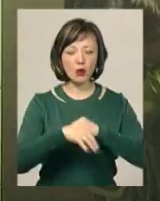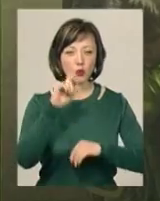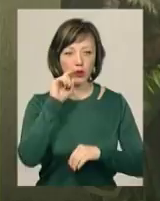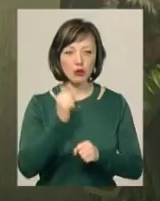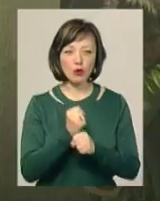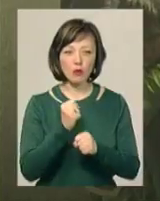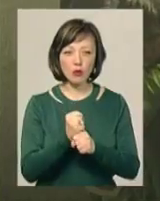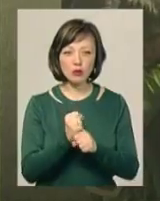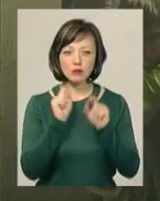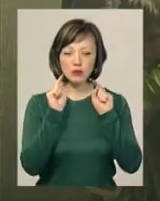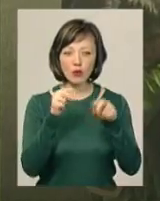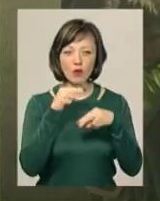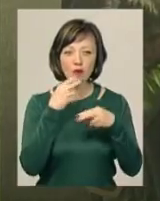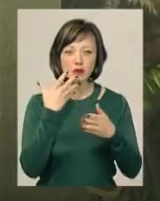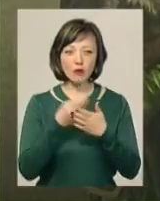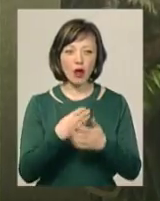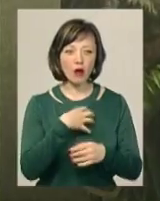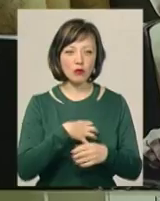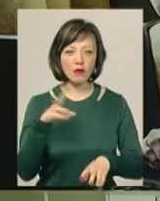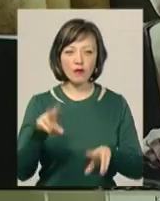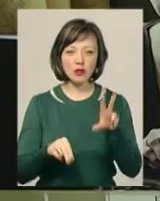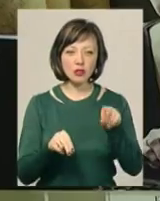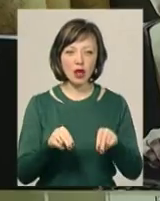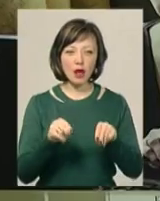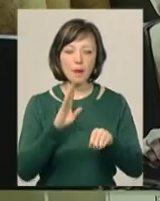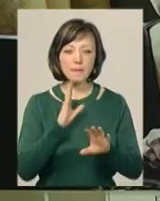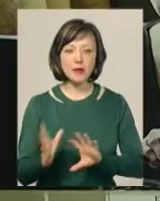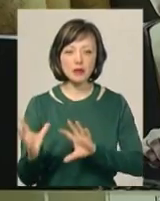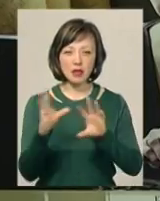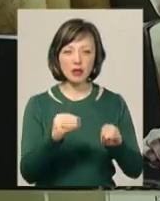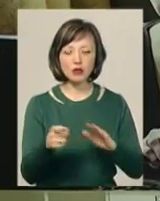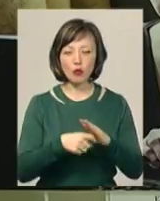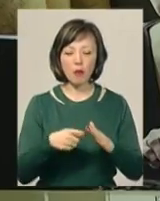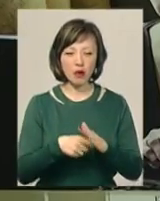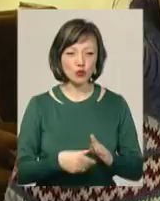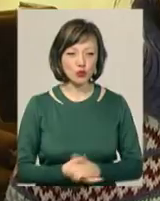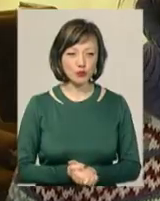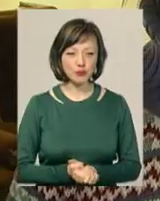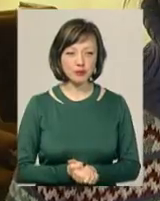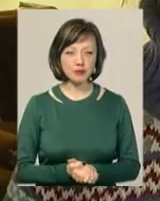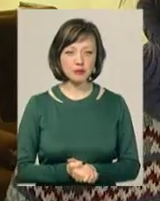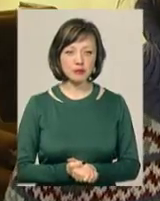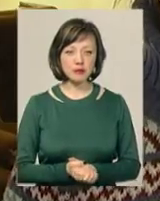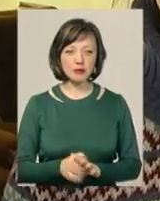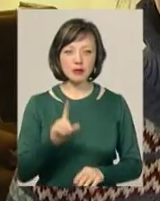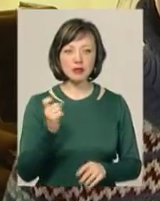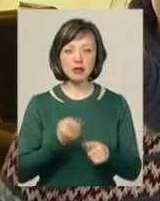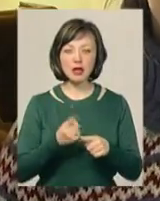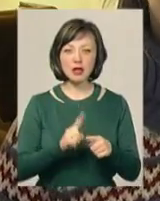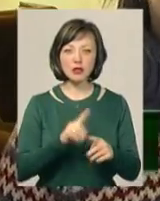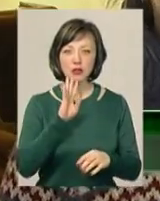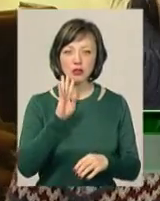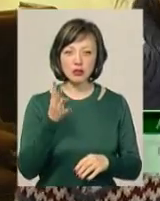Роботи привертають увагу своєю актуальністю, вважає переселенка з Донбасу Анастасія Чеглакова. За ці 4 роки я сама, як